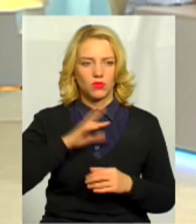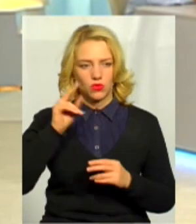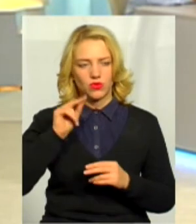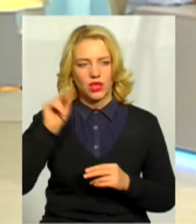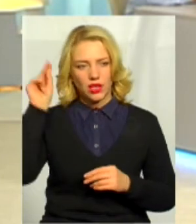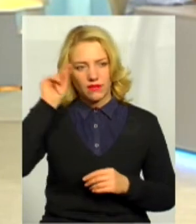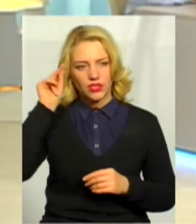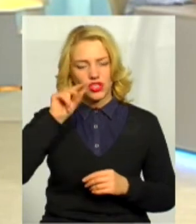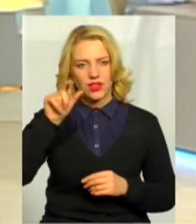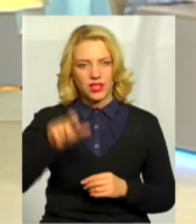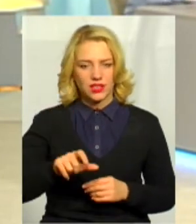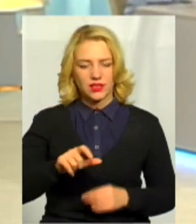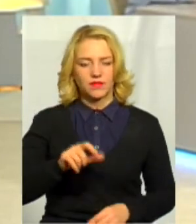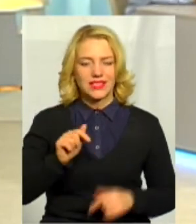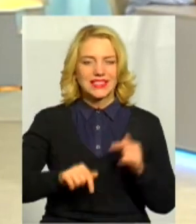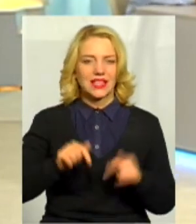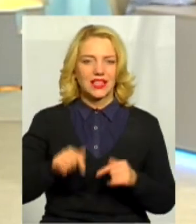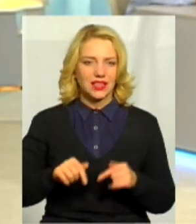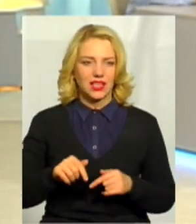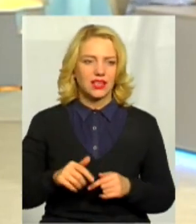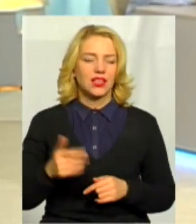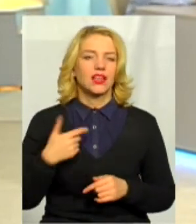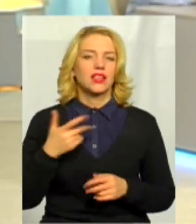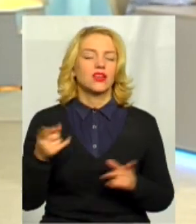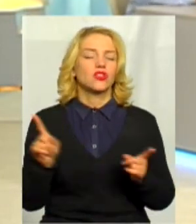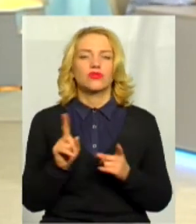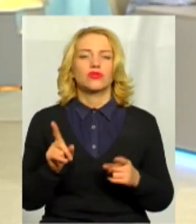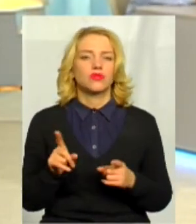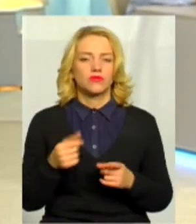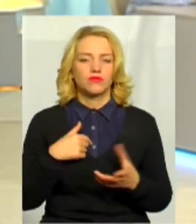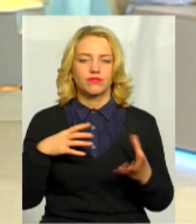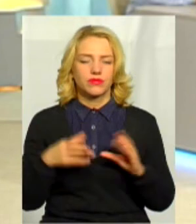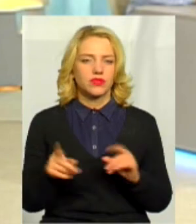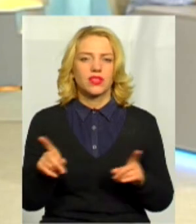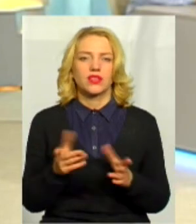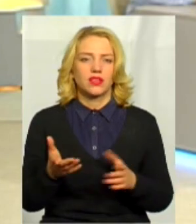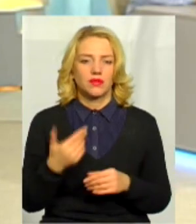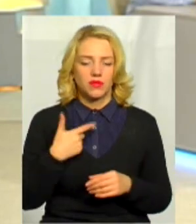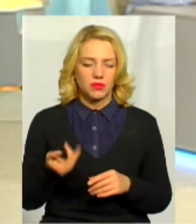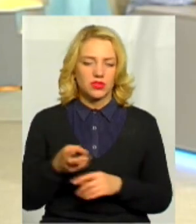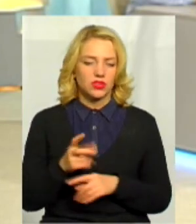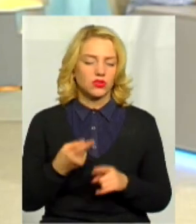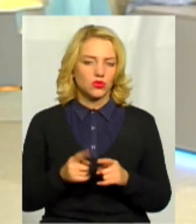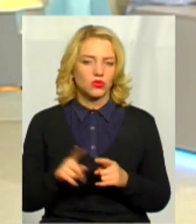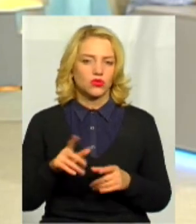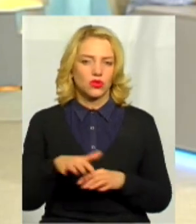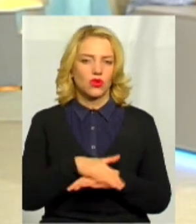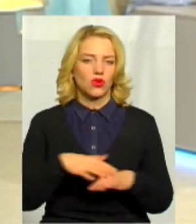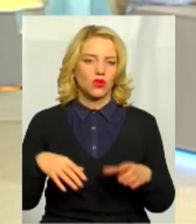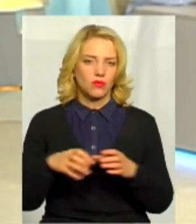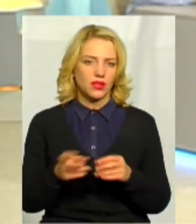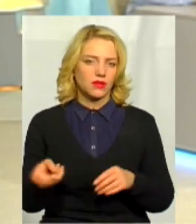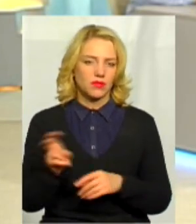секретар. І до чого прийшли? Ми прийшли до того, що громада прийшла в повній бойовій